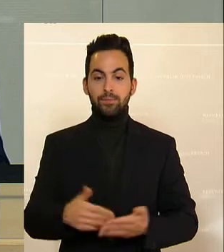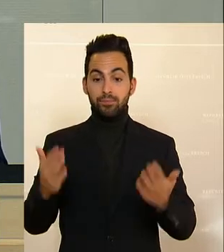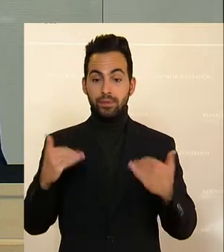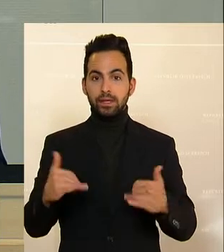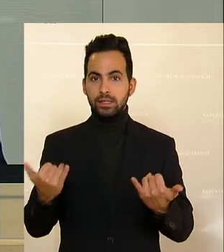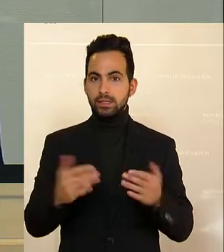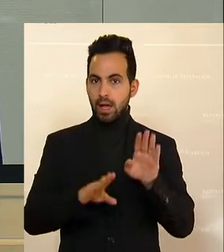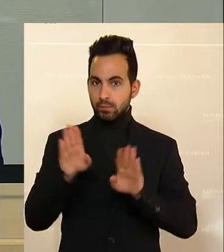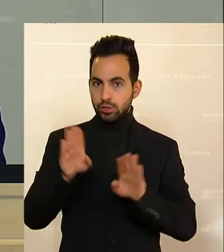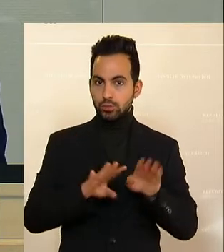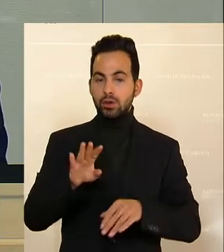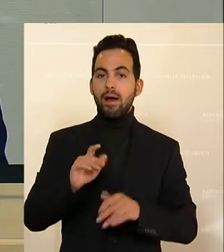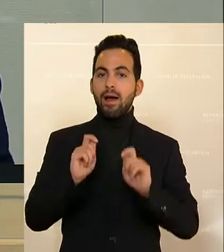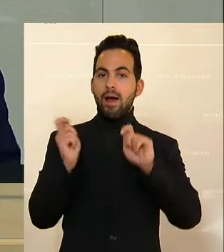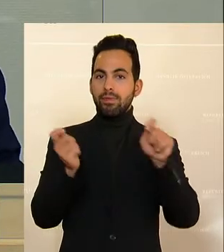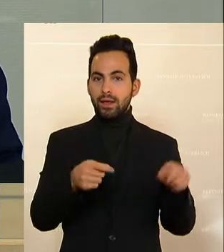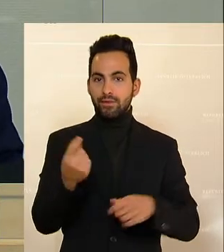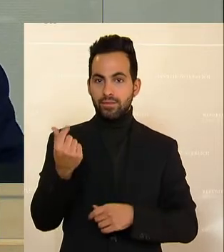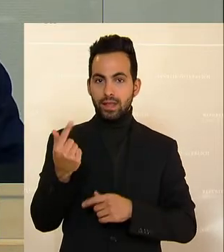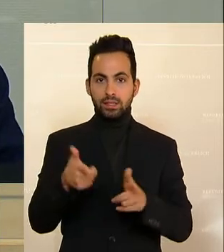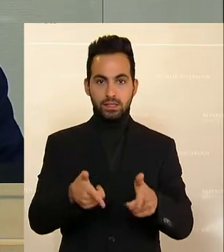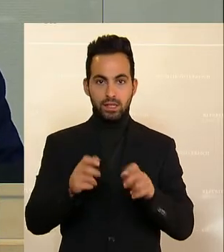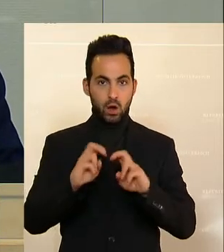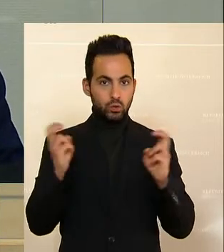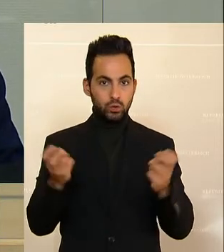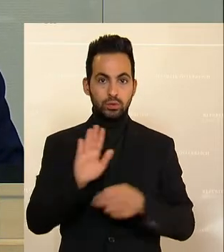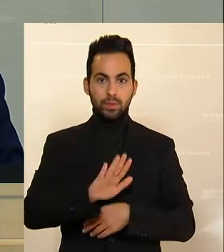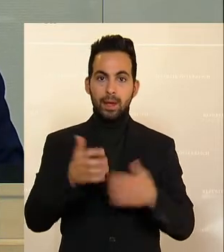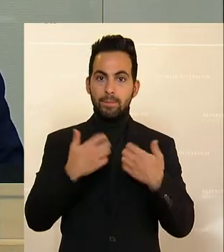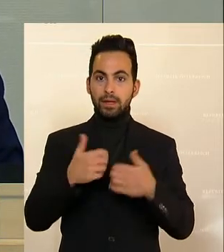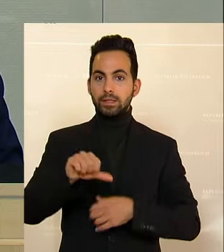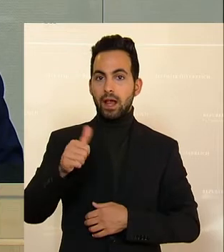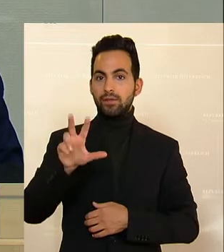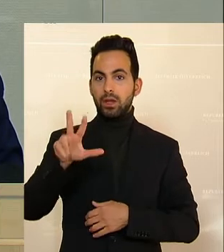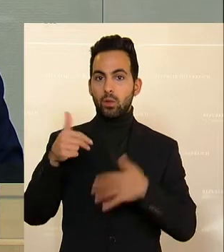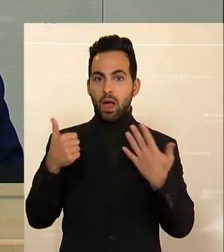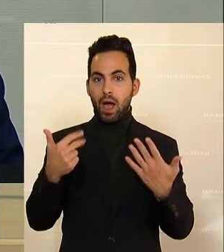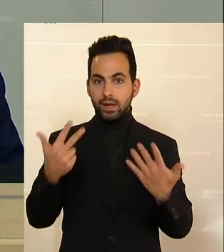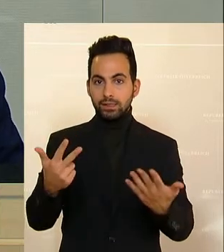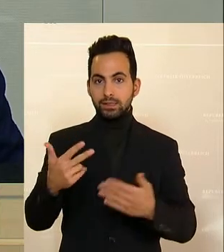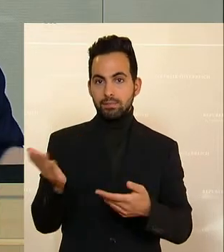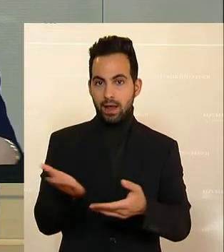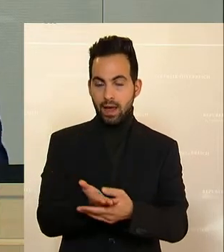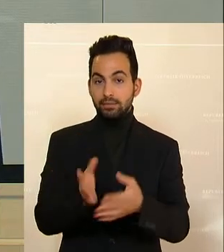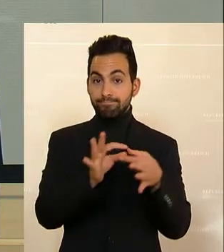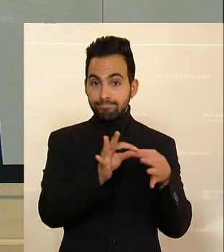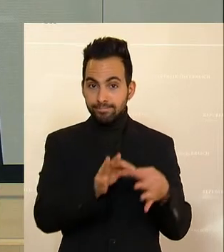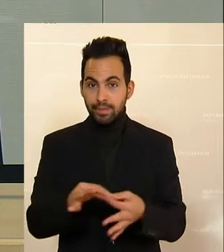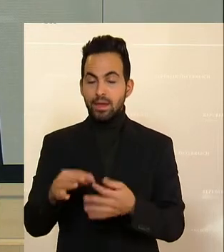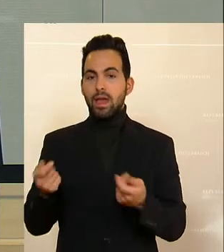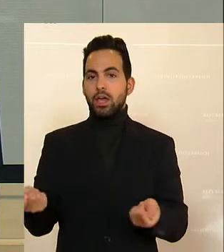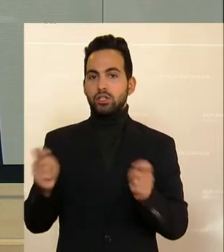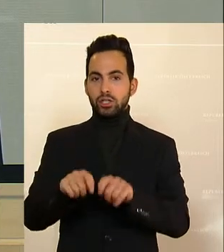kommen zunächst zur Abstimmung über den Antrag des Finanzausschusses, seinen Bericht 1183 der Beilagen hinsichtlich des